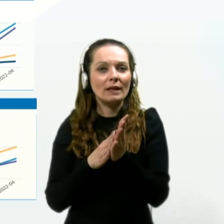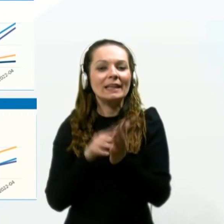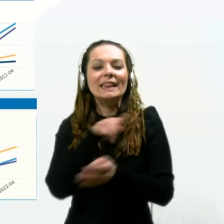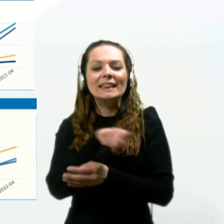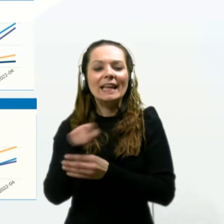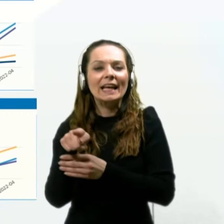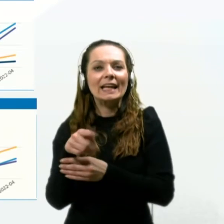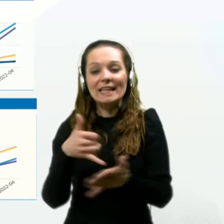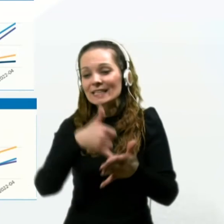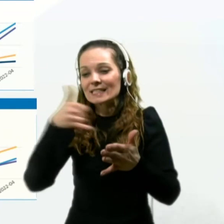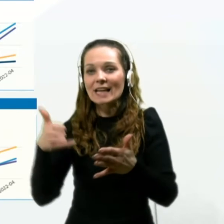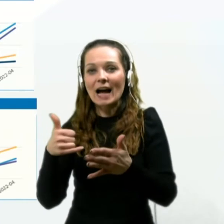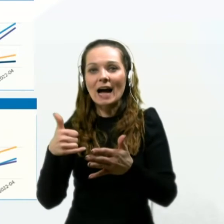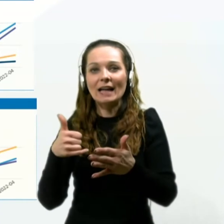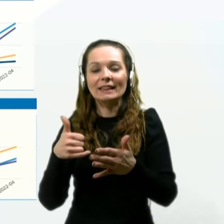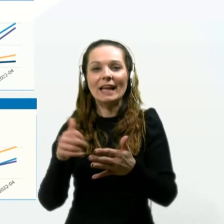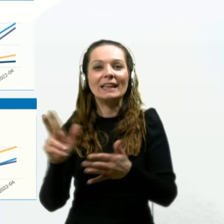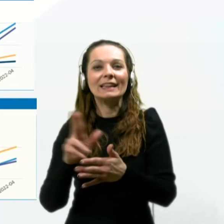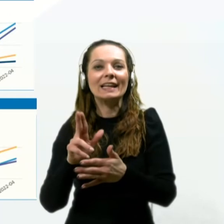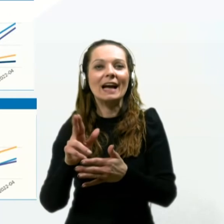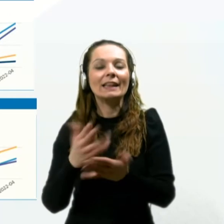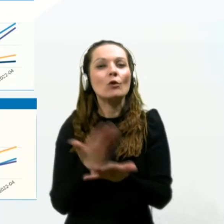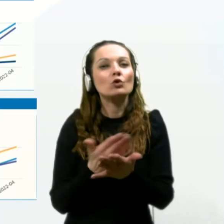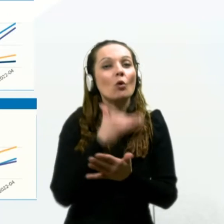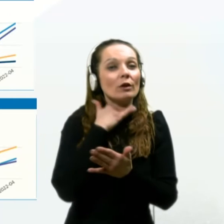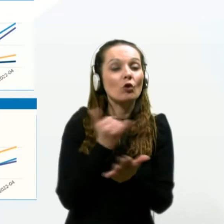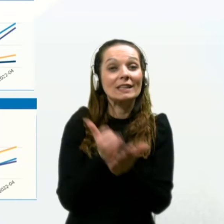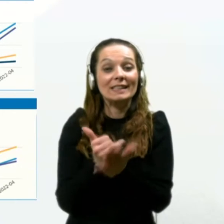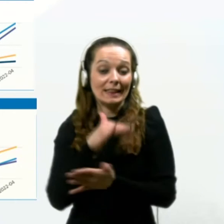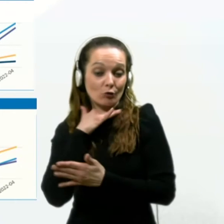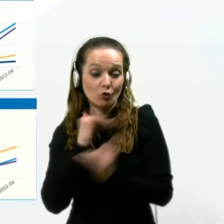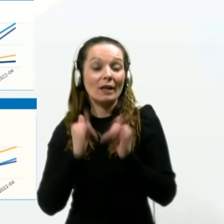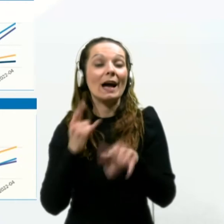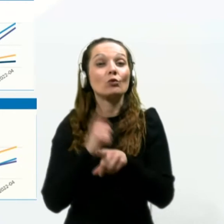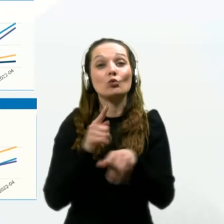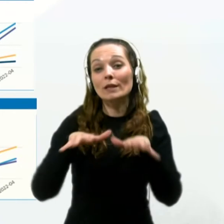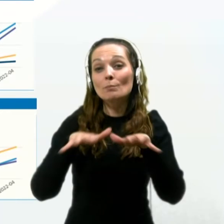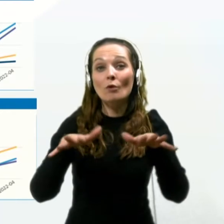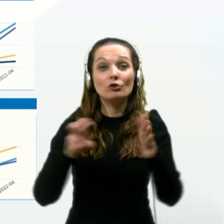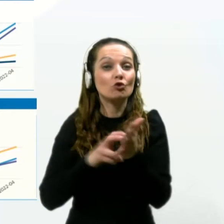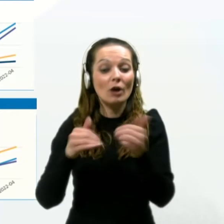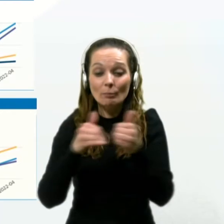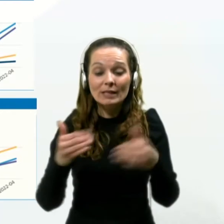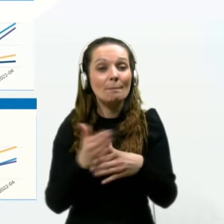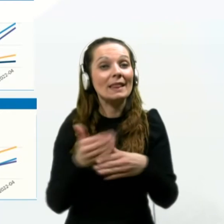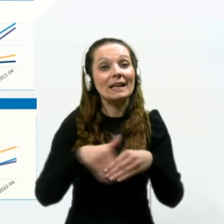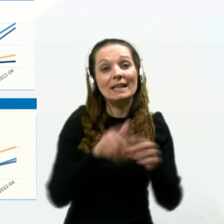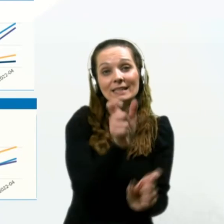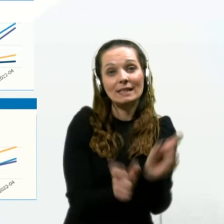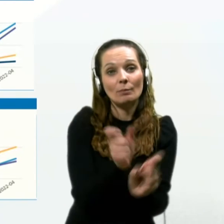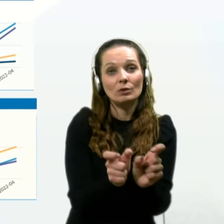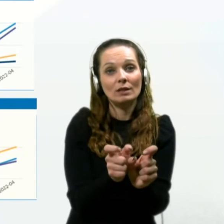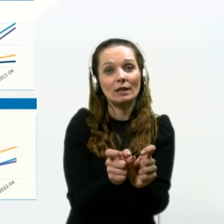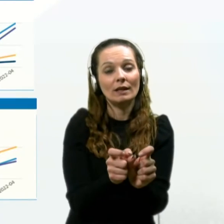zadnje trijade osnovne šole in pa srednje šole, prav tako pa se povečuje predvsem med zaposlenimi v